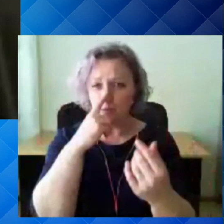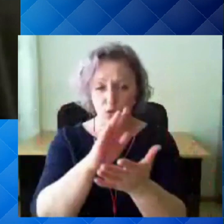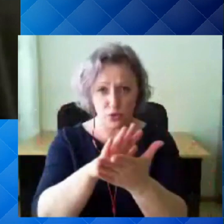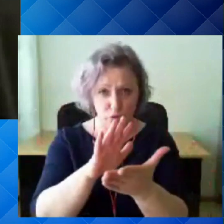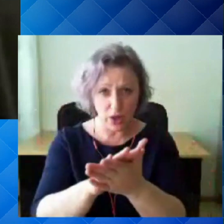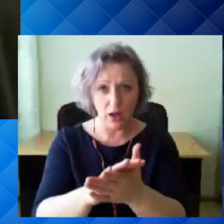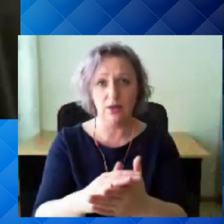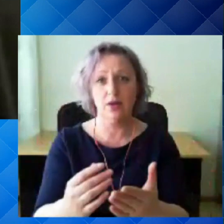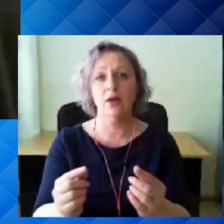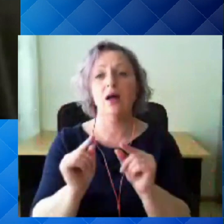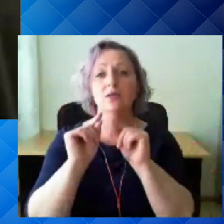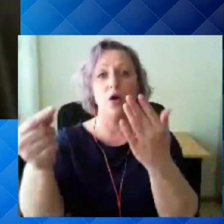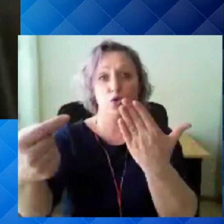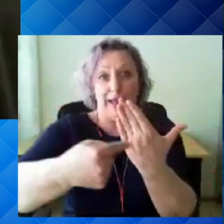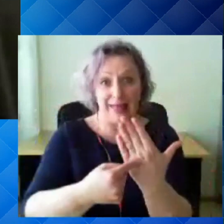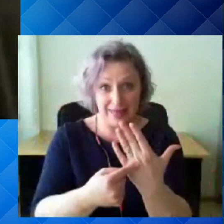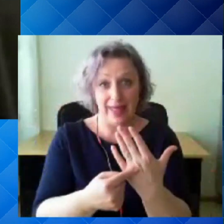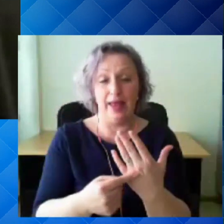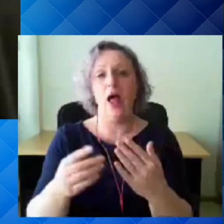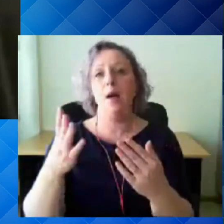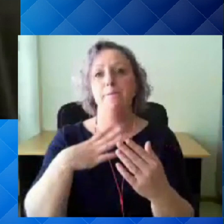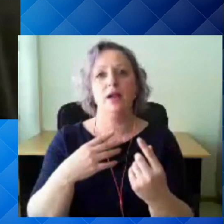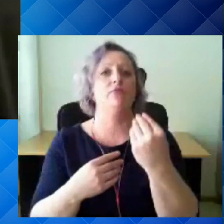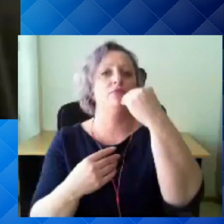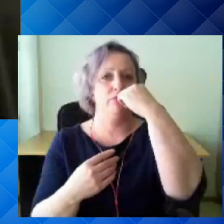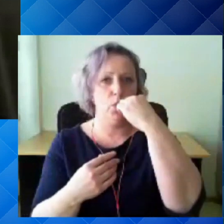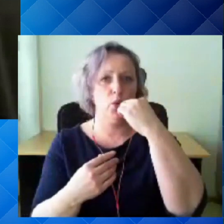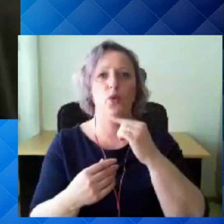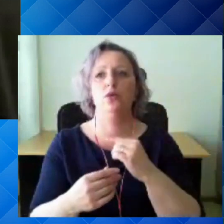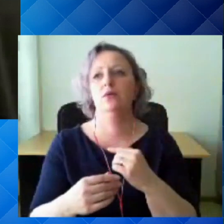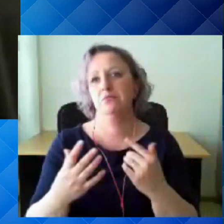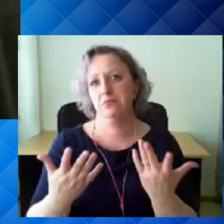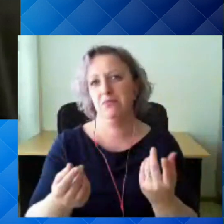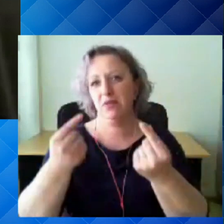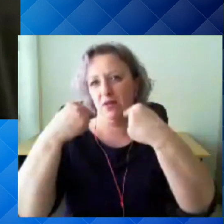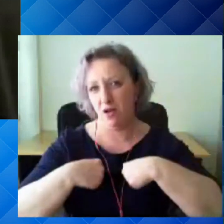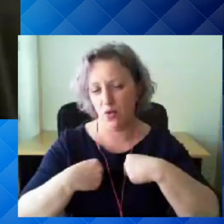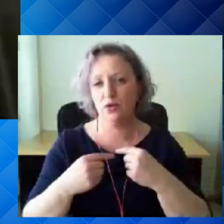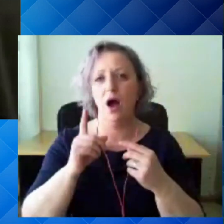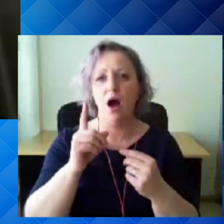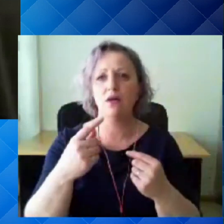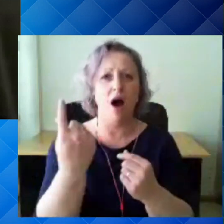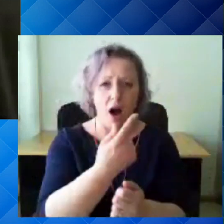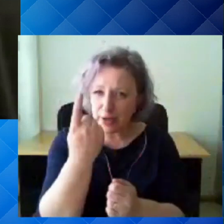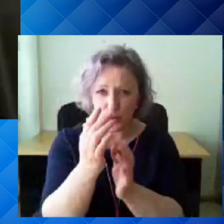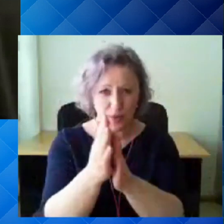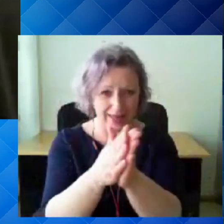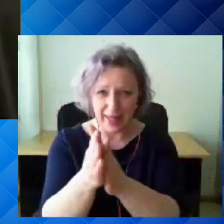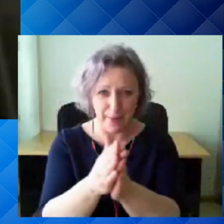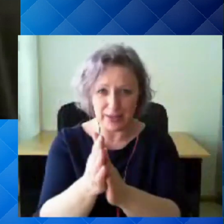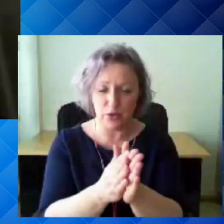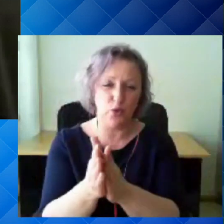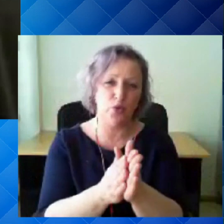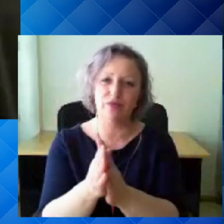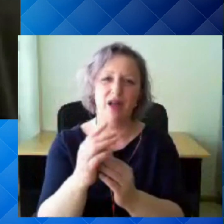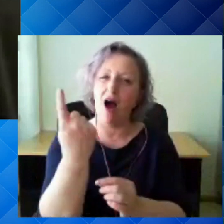satub minu kättele, ma selle käe siis suhu panen pärast, aga sellest oolimata kätte pesu ei ole ainus kahjuks, mis